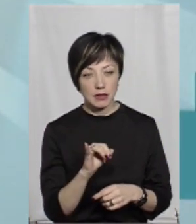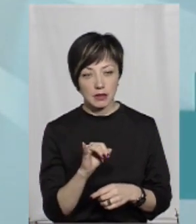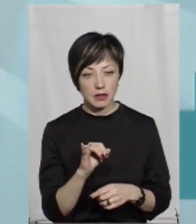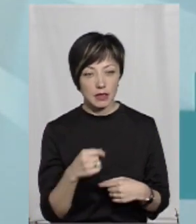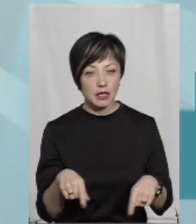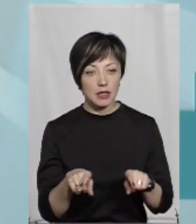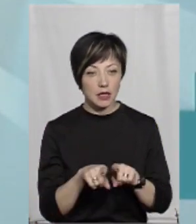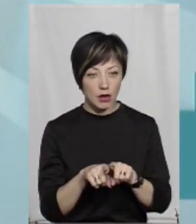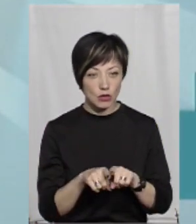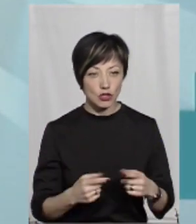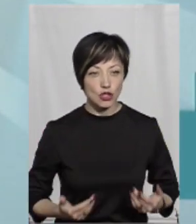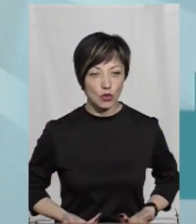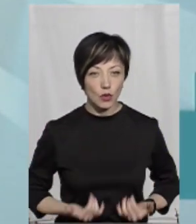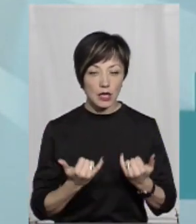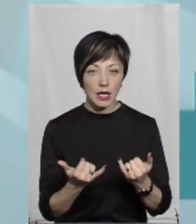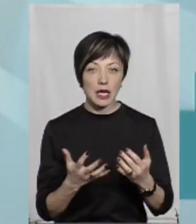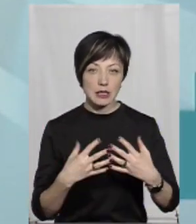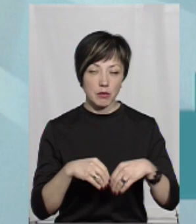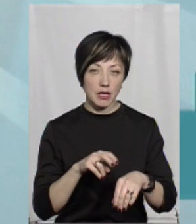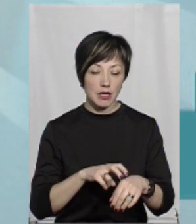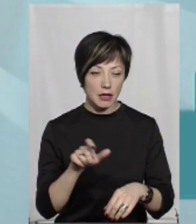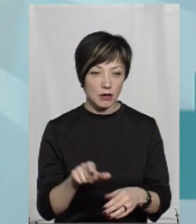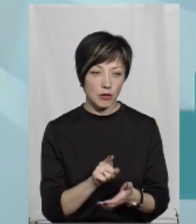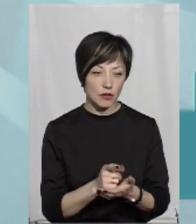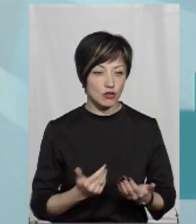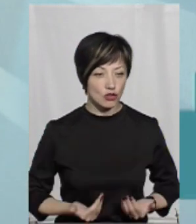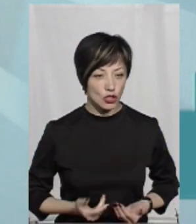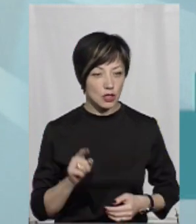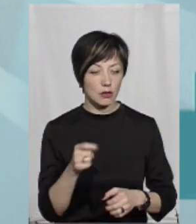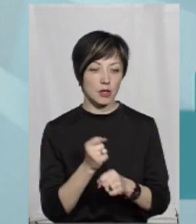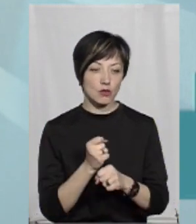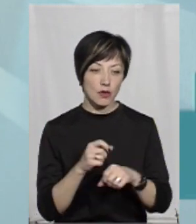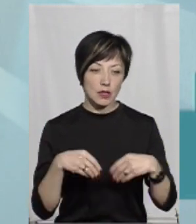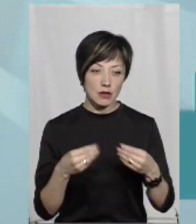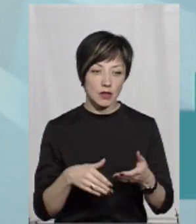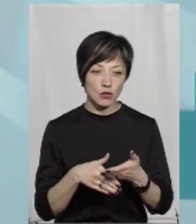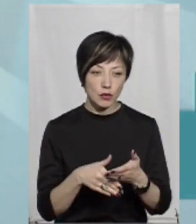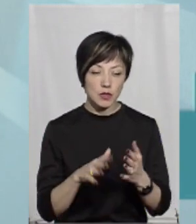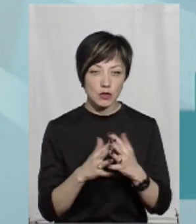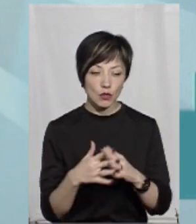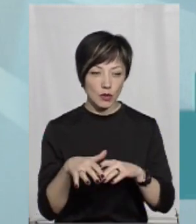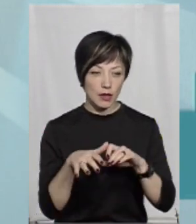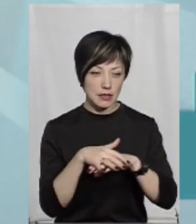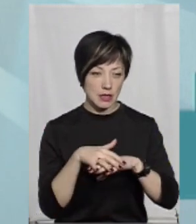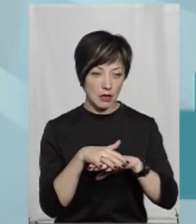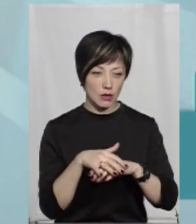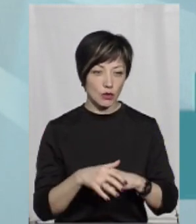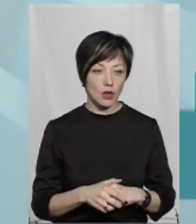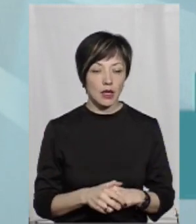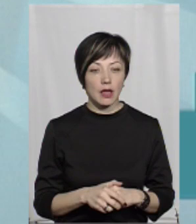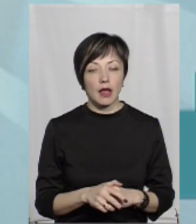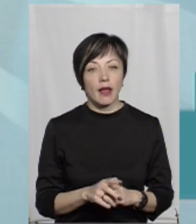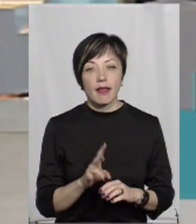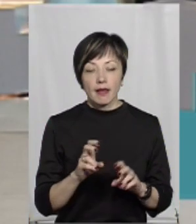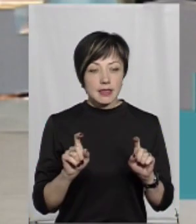І також житло для сімейного лікаря. Лікар повинен жити там, працювати, надавати допомогу сільському населенню. Не